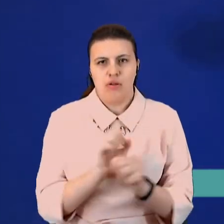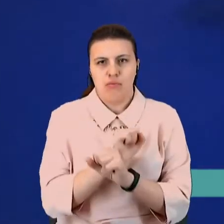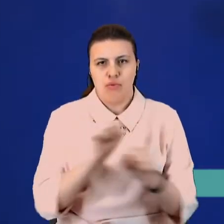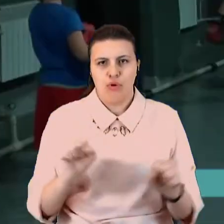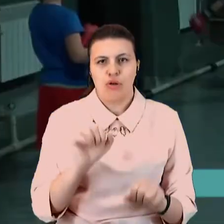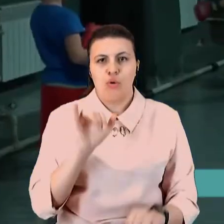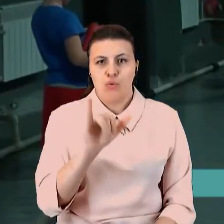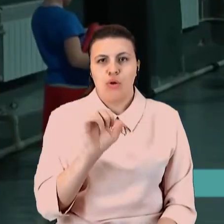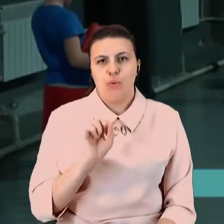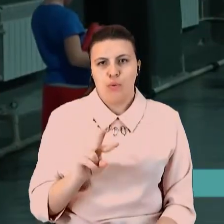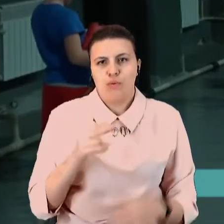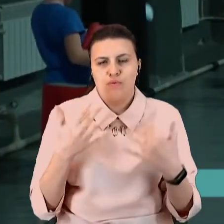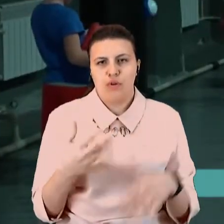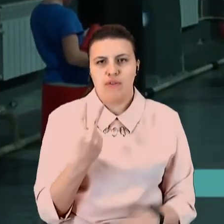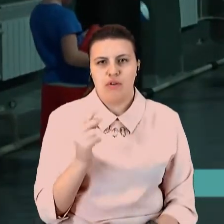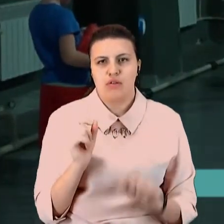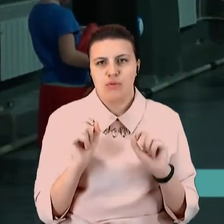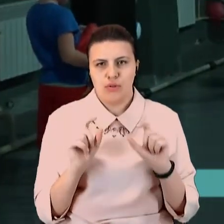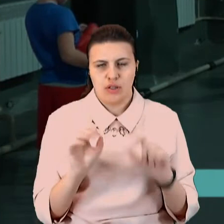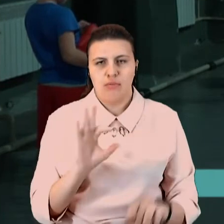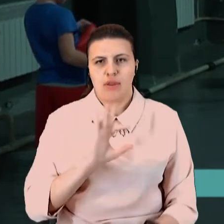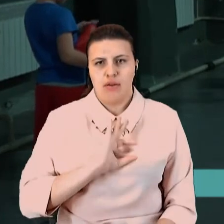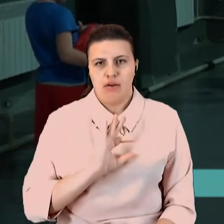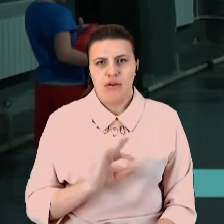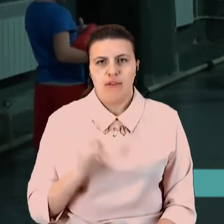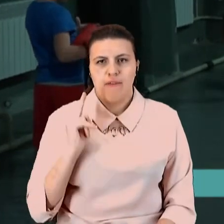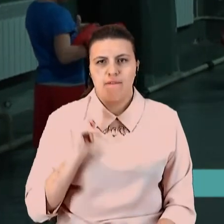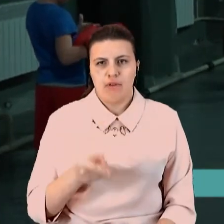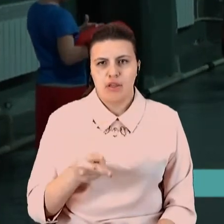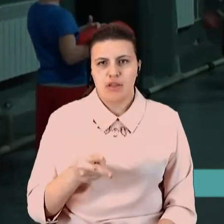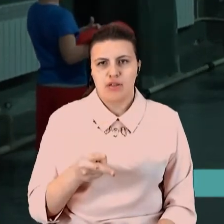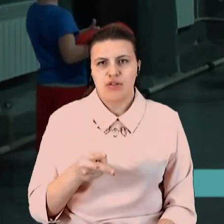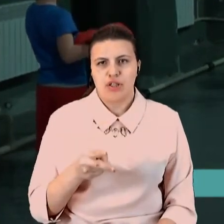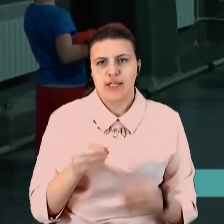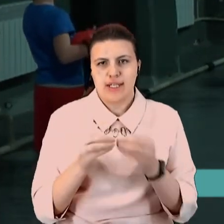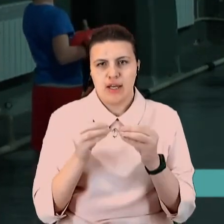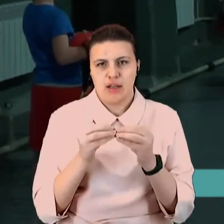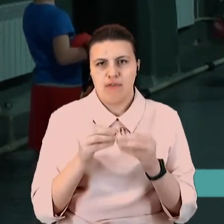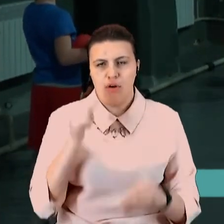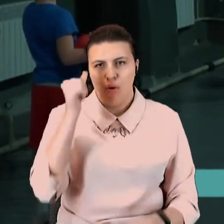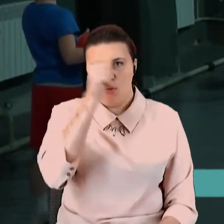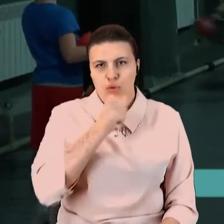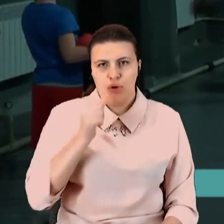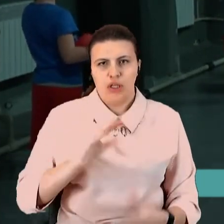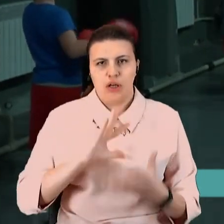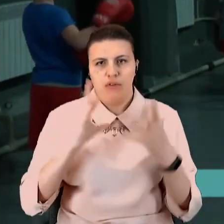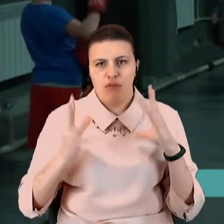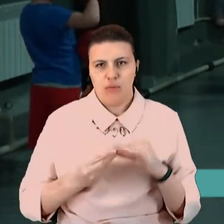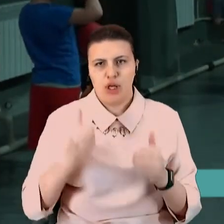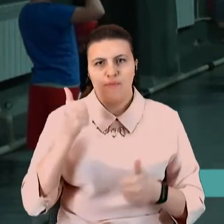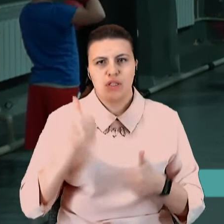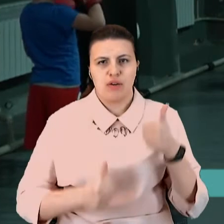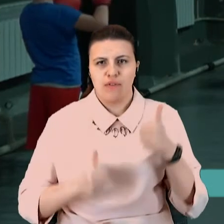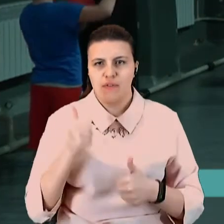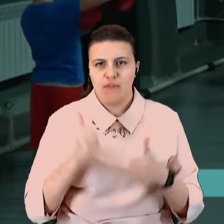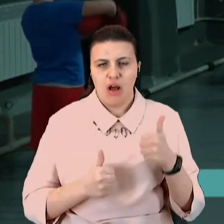медалі. Вона 2010 року, а вообще в соренуваннях, в переніці України